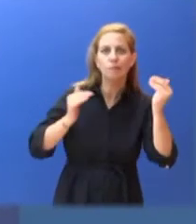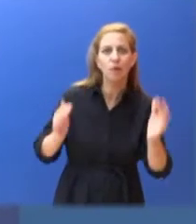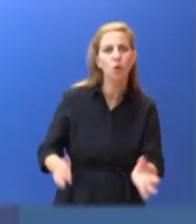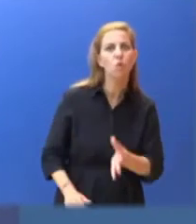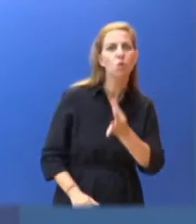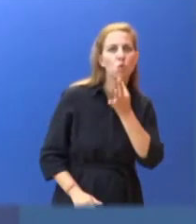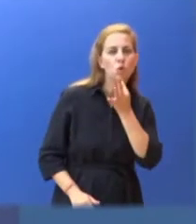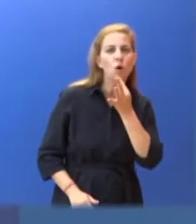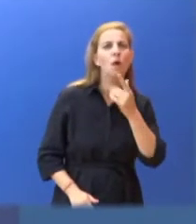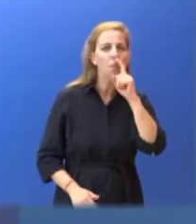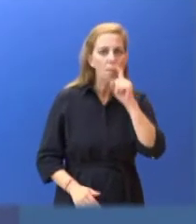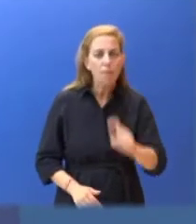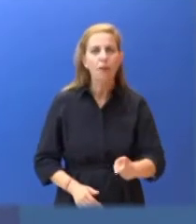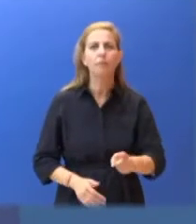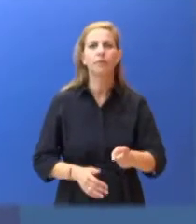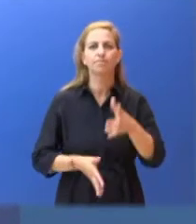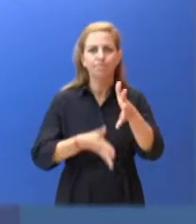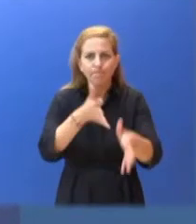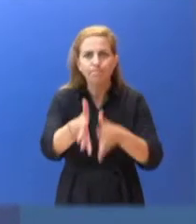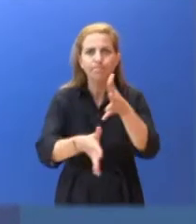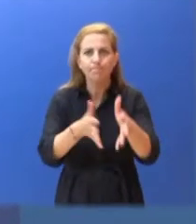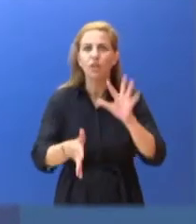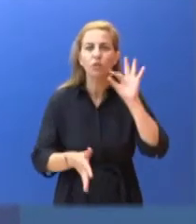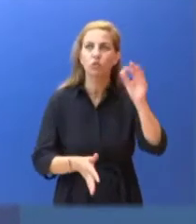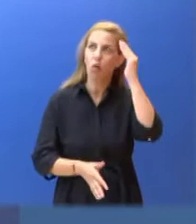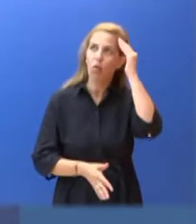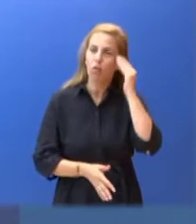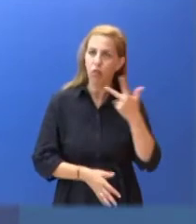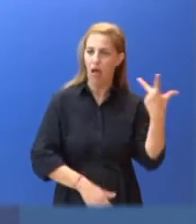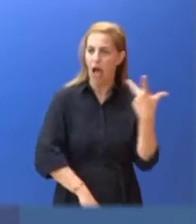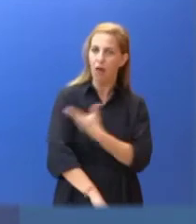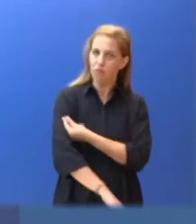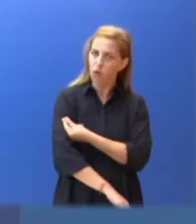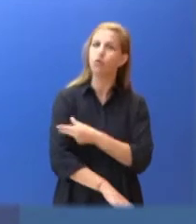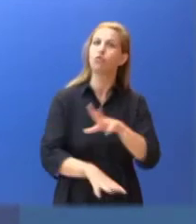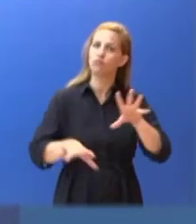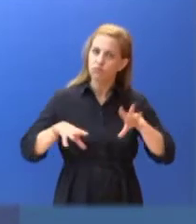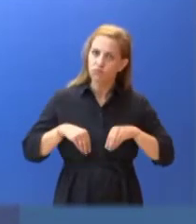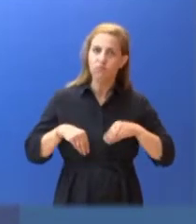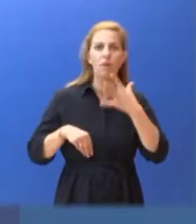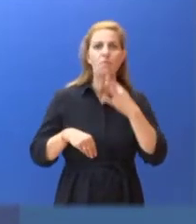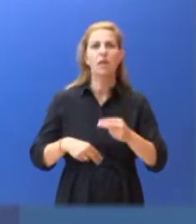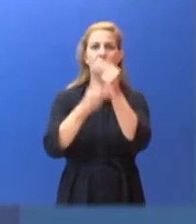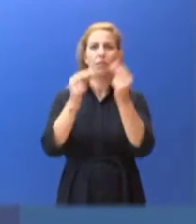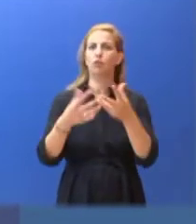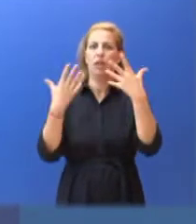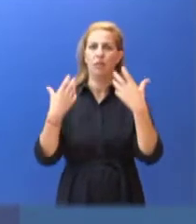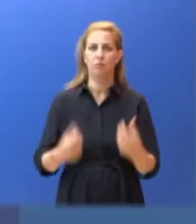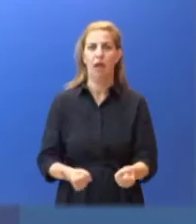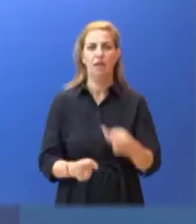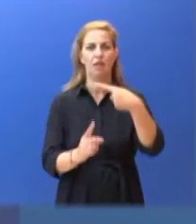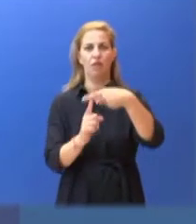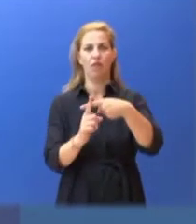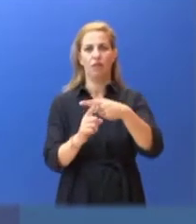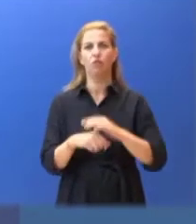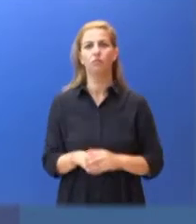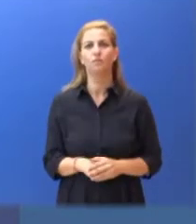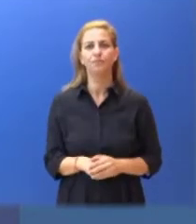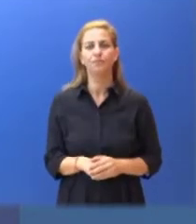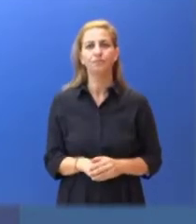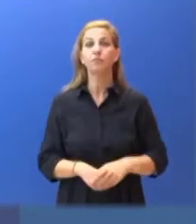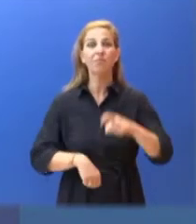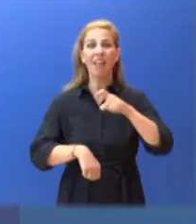διστάζουν ή αμφιβάλλουν για την ασφάλεια και την αποτελεσματικότητα των εμβολίων. Βρισκόμαστε σε μια νέα φάση της πανδημίας.